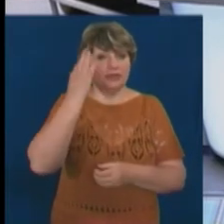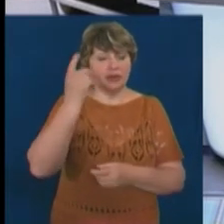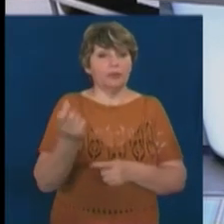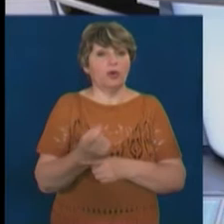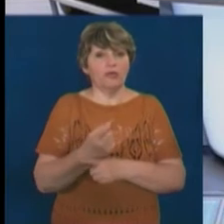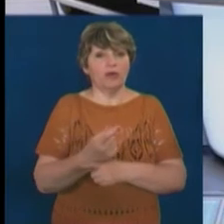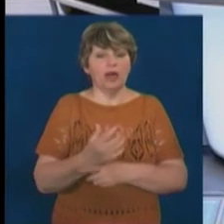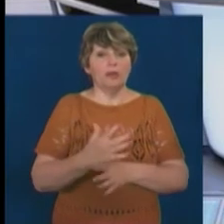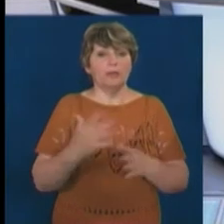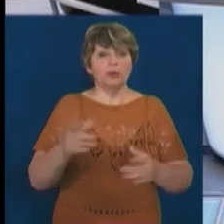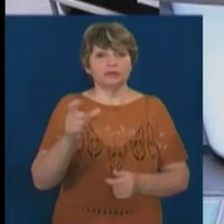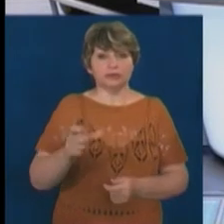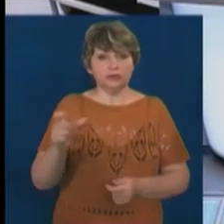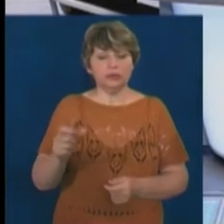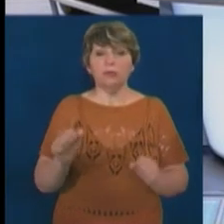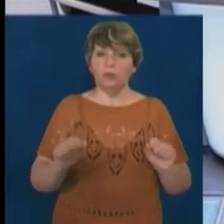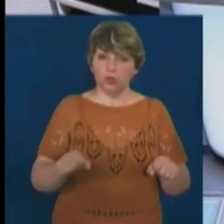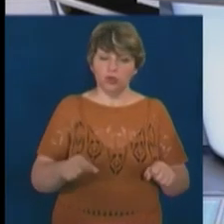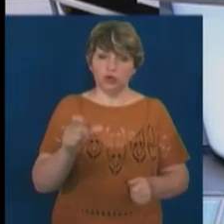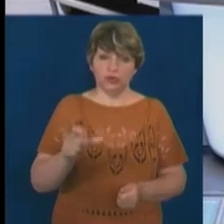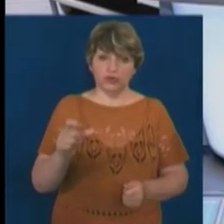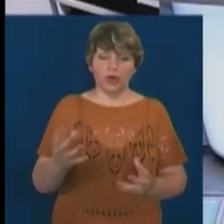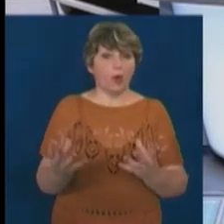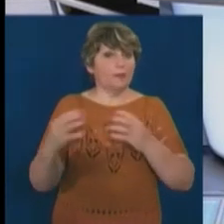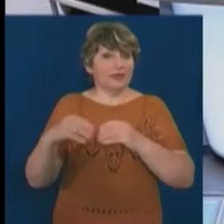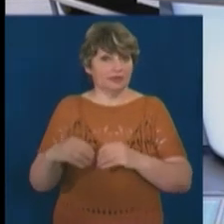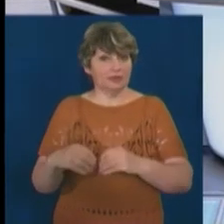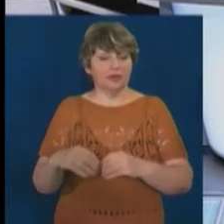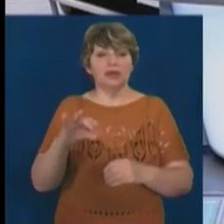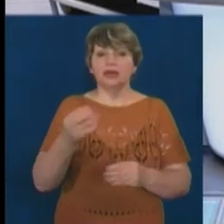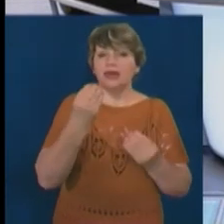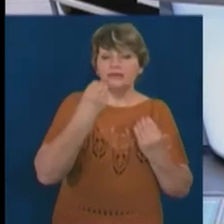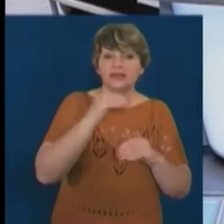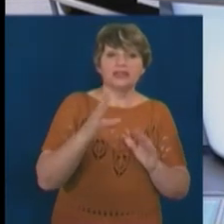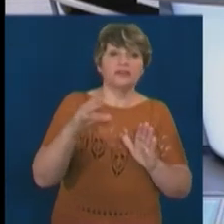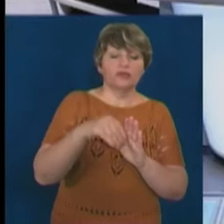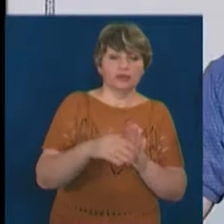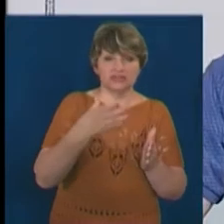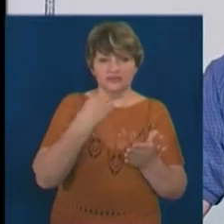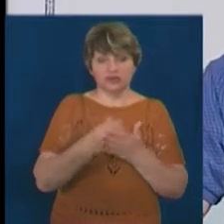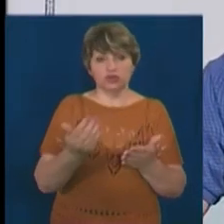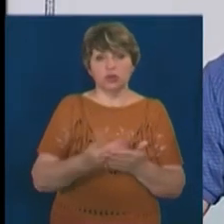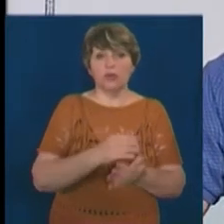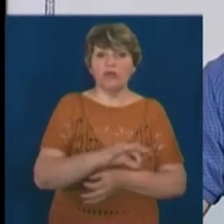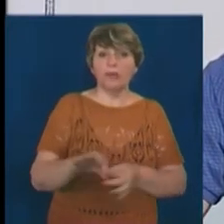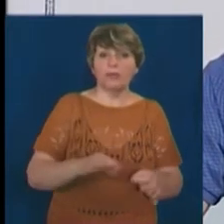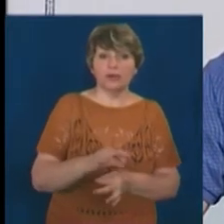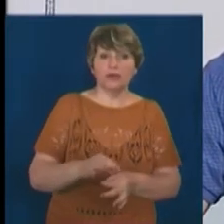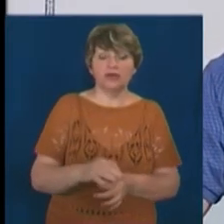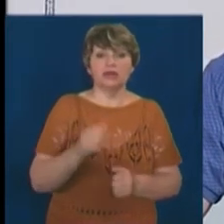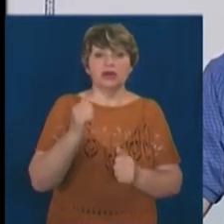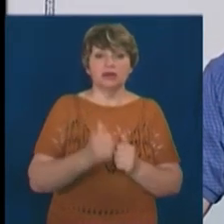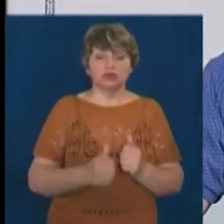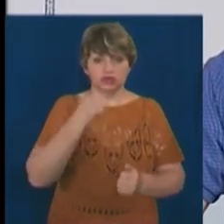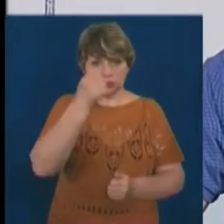велика кількість спроможних людей об'єднується і значно ефективніше втілюють свої проєкти. Значно легше з кожним